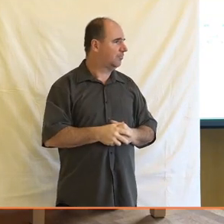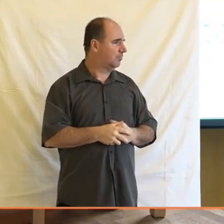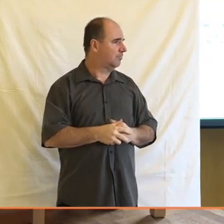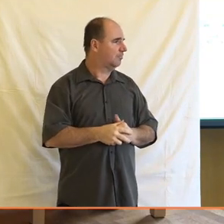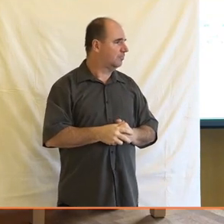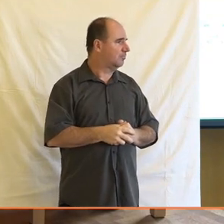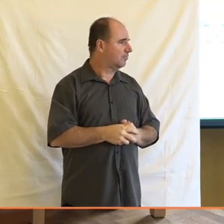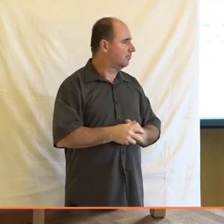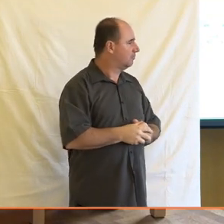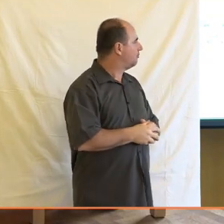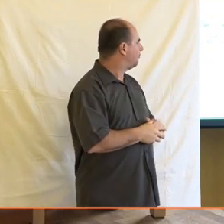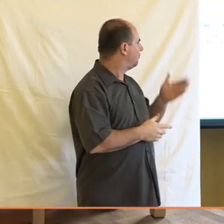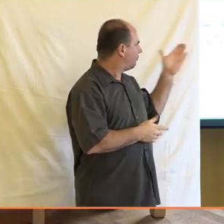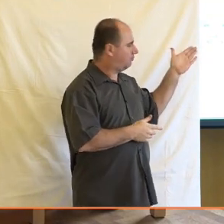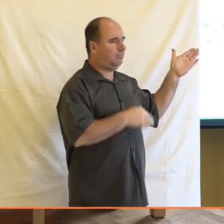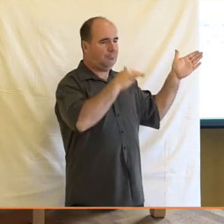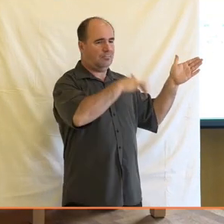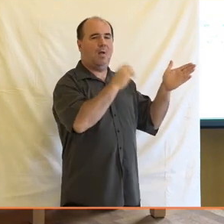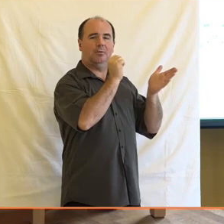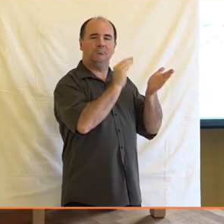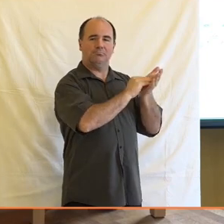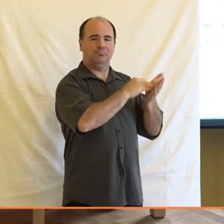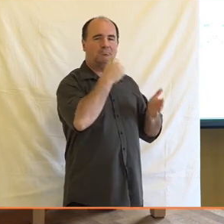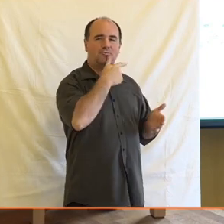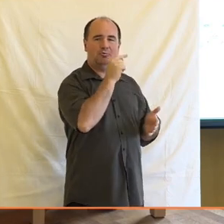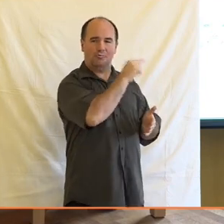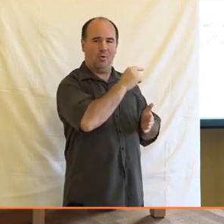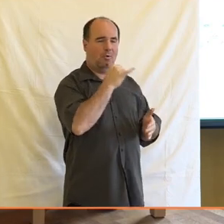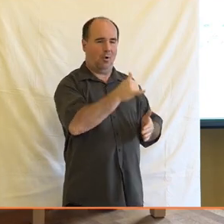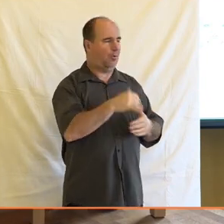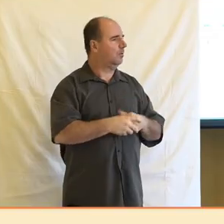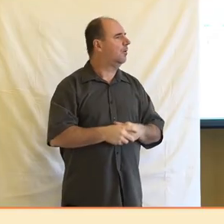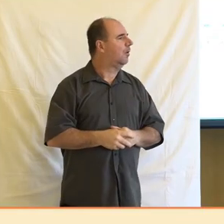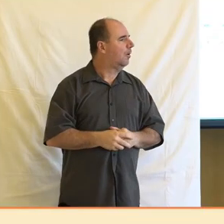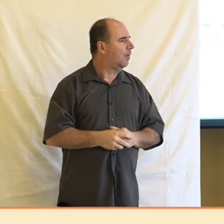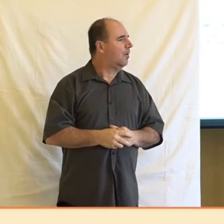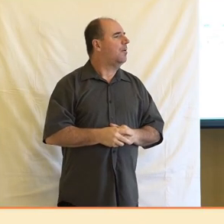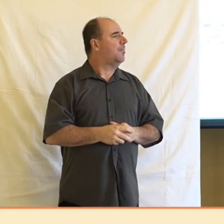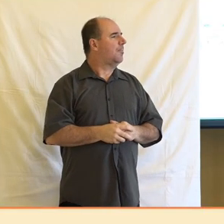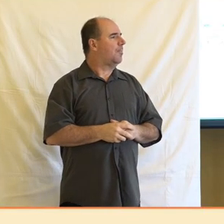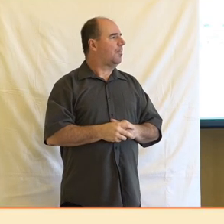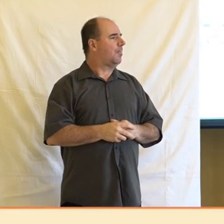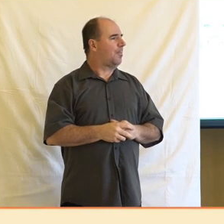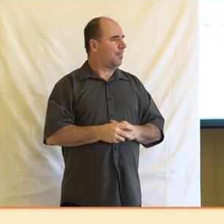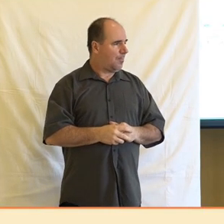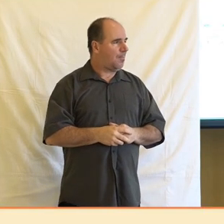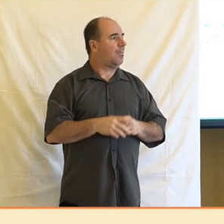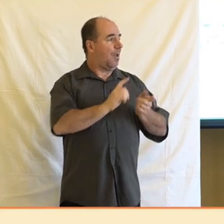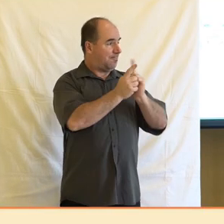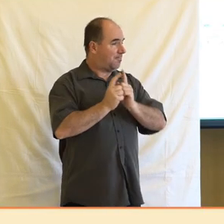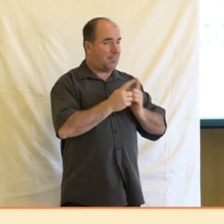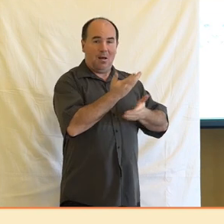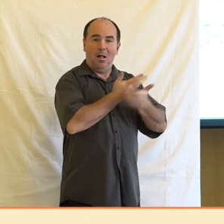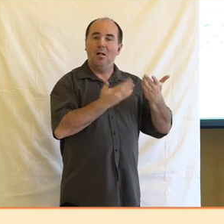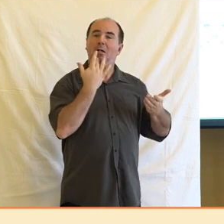kód vidíte napsaný v prezentaci, tam můžete položit dotaz. Struktura tohle panelu, stejně jako panelu předchozí, bude tak, že